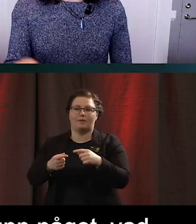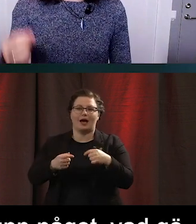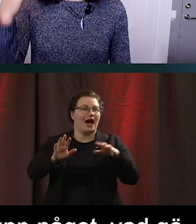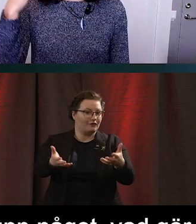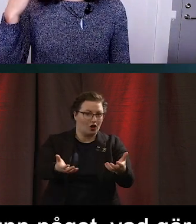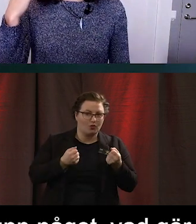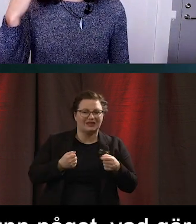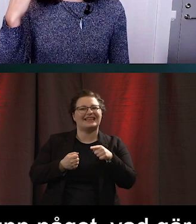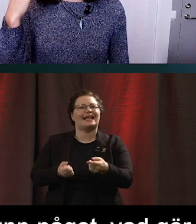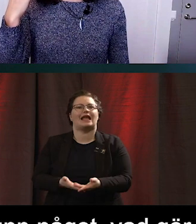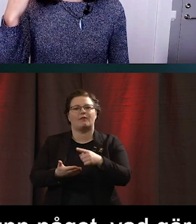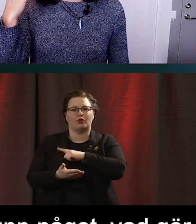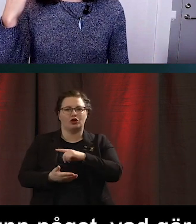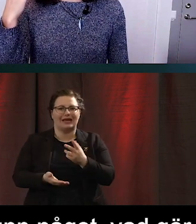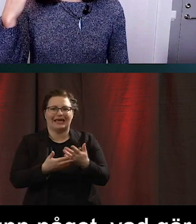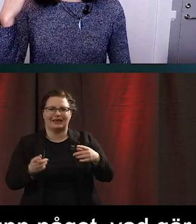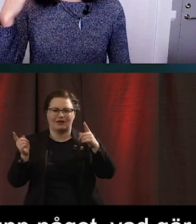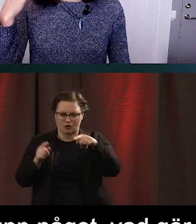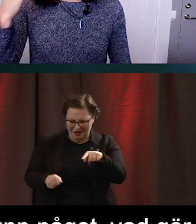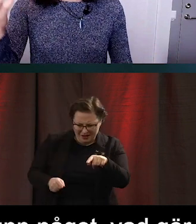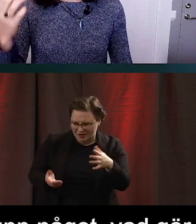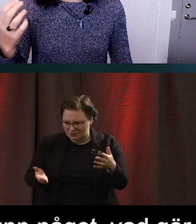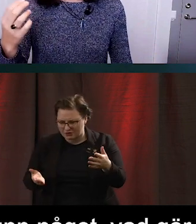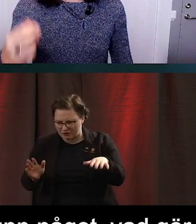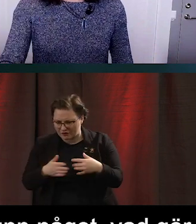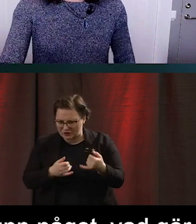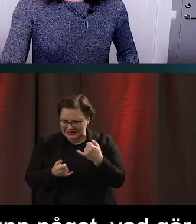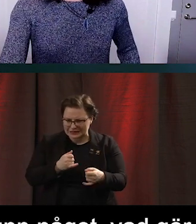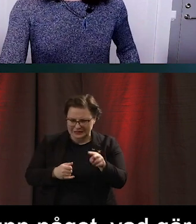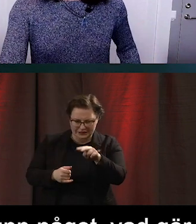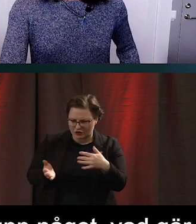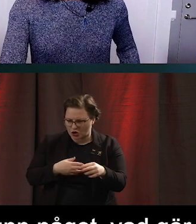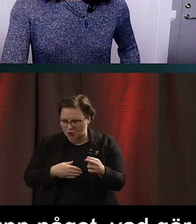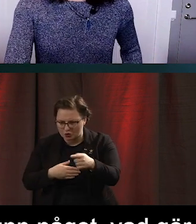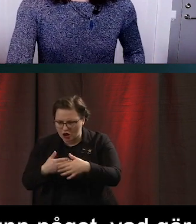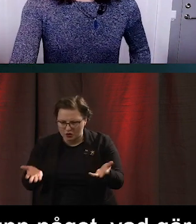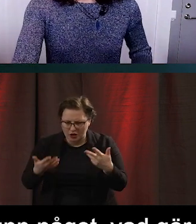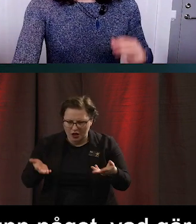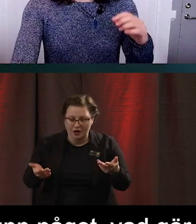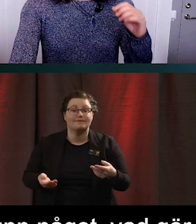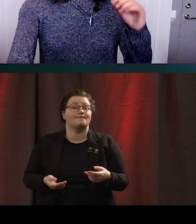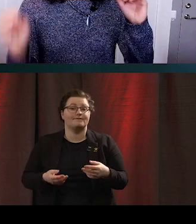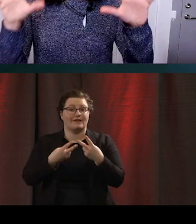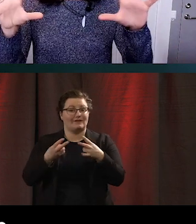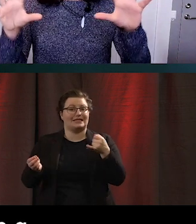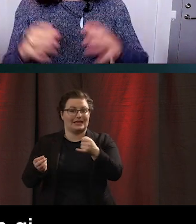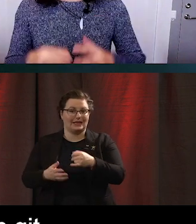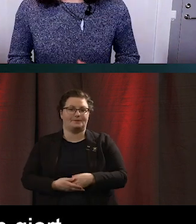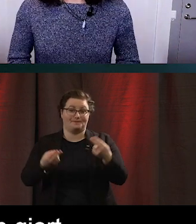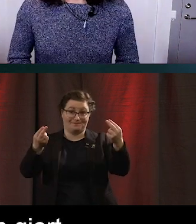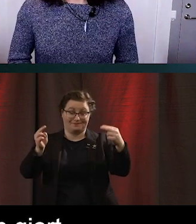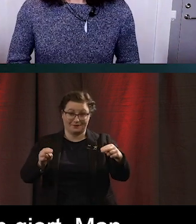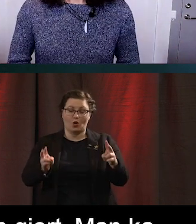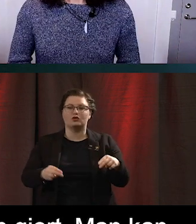Där är väldigt hjälpt. själv behöver minnas. Vad var det jag gjorde de senaste fem stegen? Man kan även framhäva